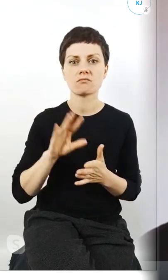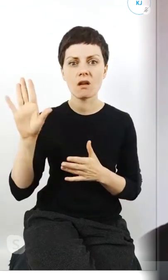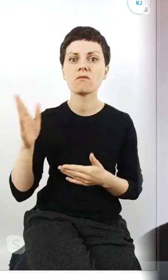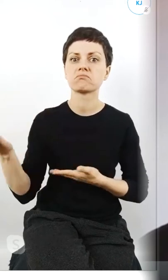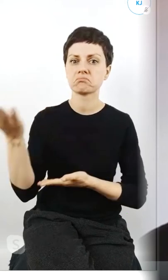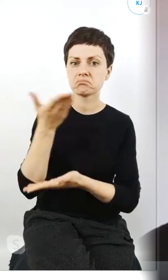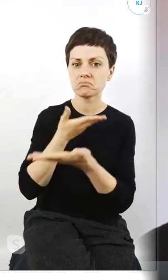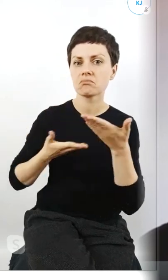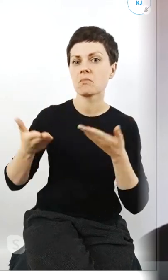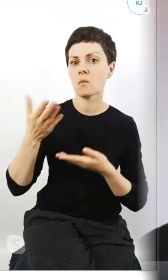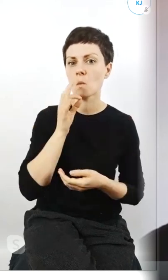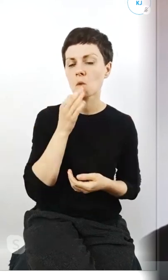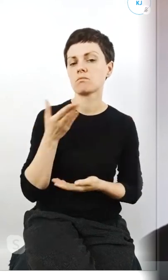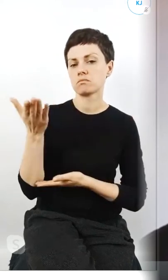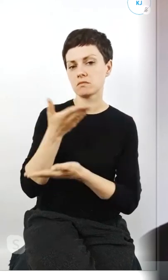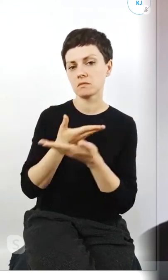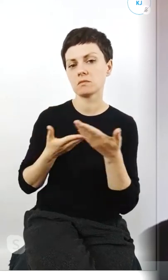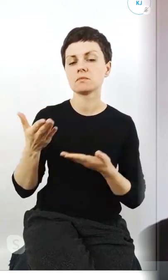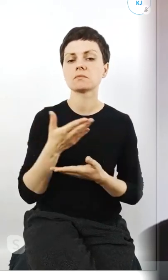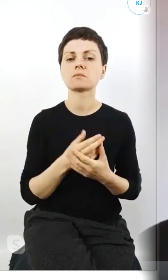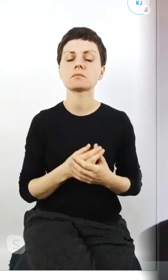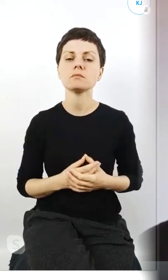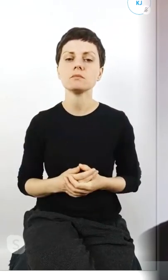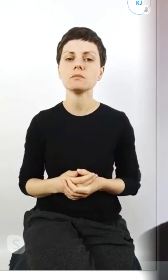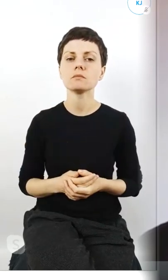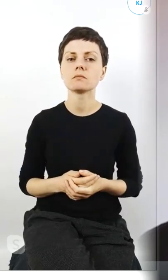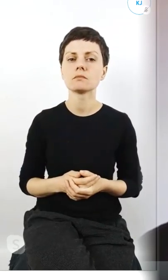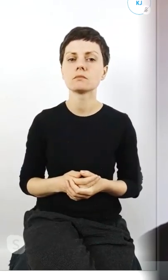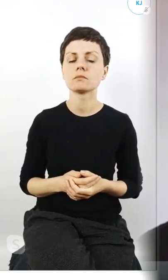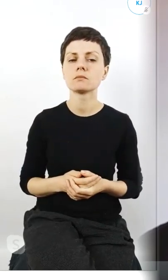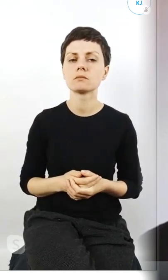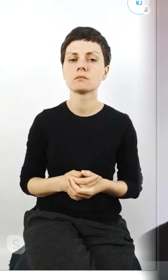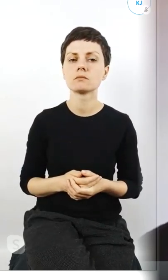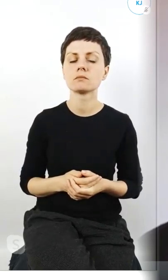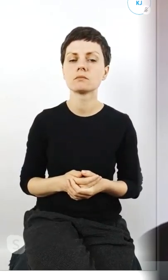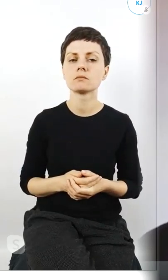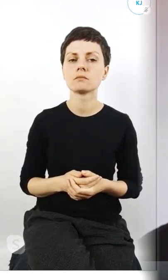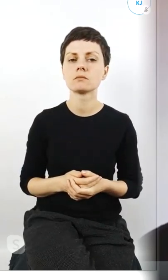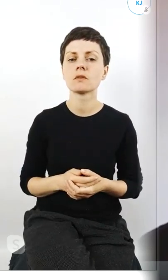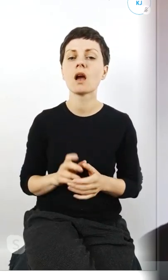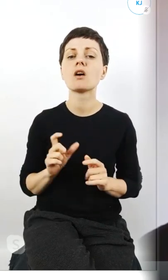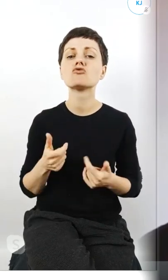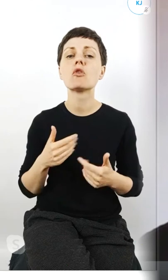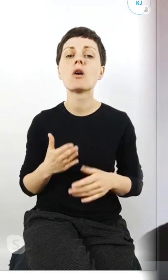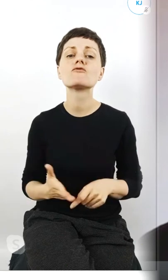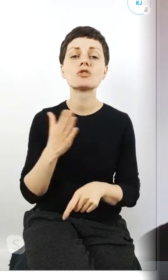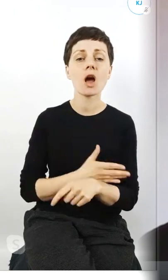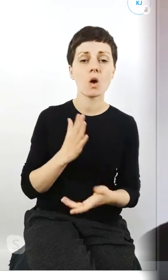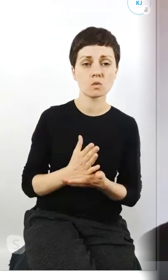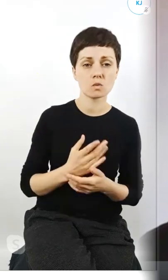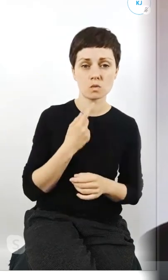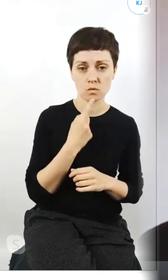nami młodymi aktywistami a jeśli chodzi właśnie to co już wcześniej było wspomniane